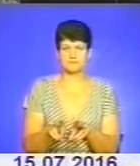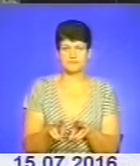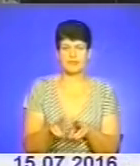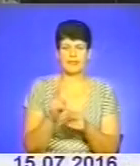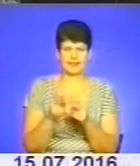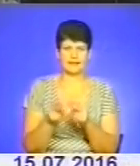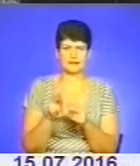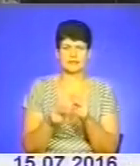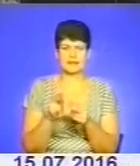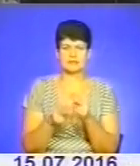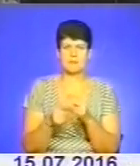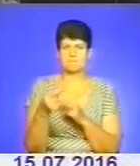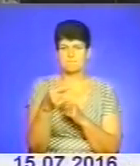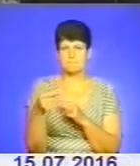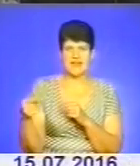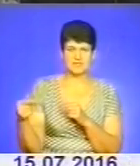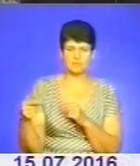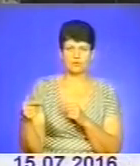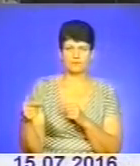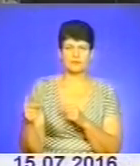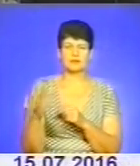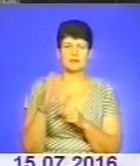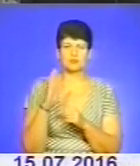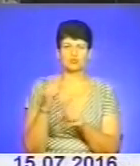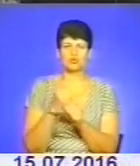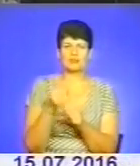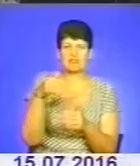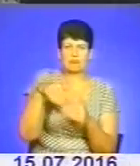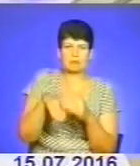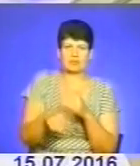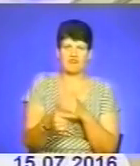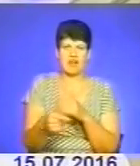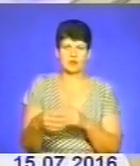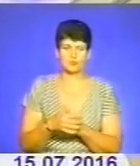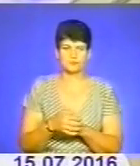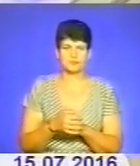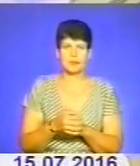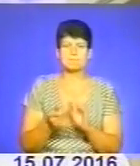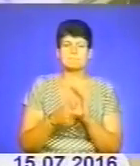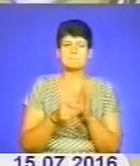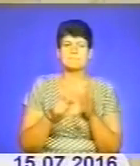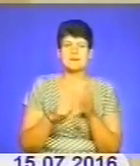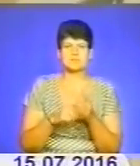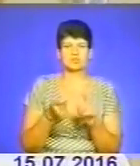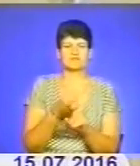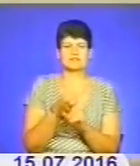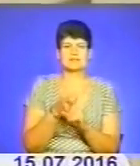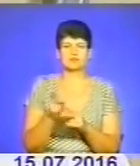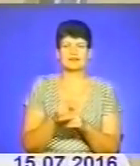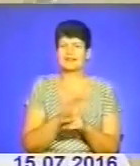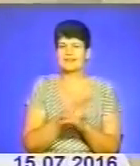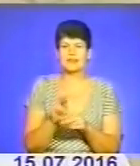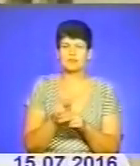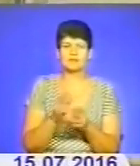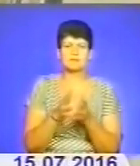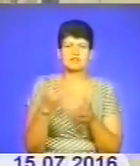завершенні у нас перший поверх і йдуть роботи в підвальному приміщенні. Приміщення інфекційної лікарні не ремонтували більше